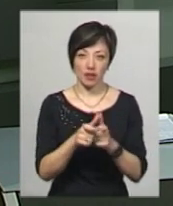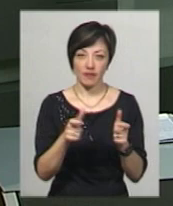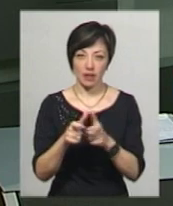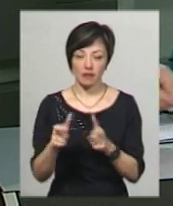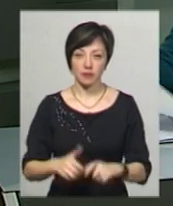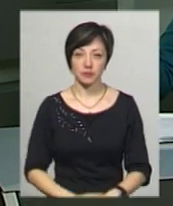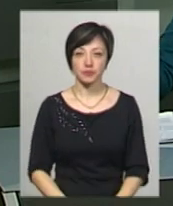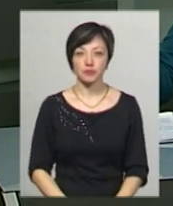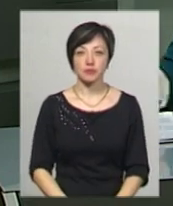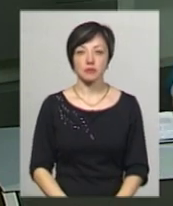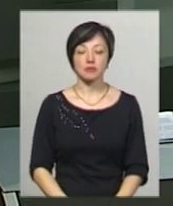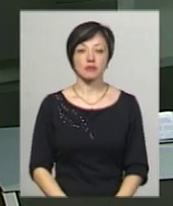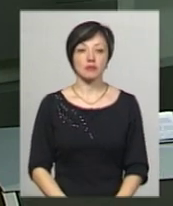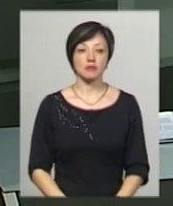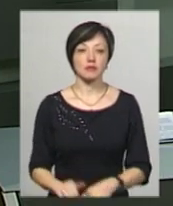квитків.